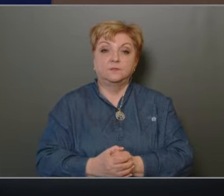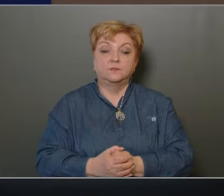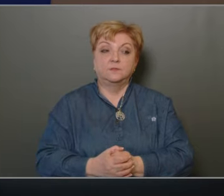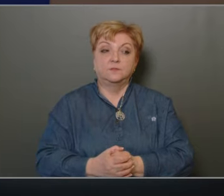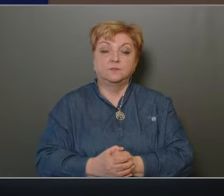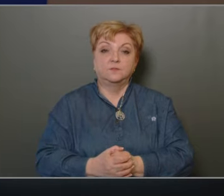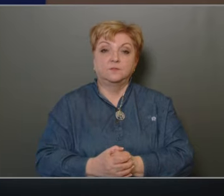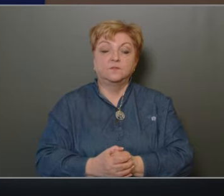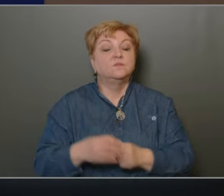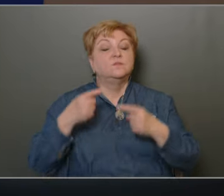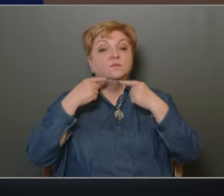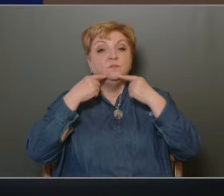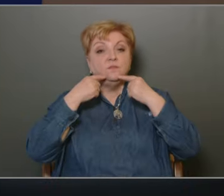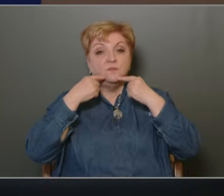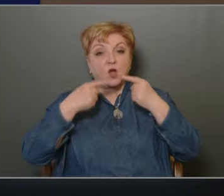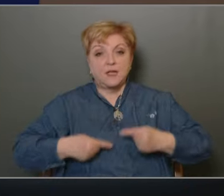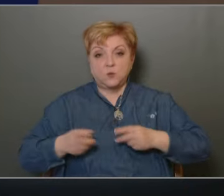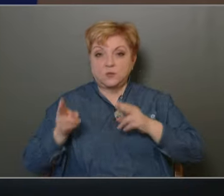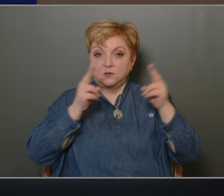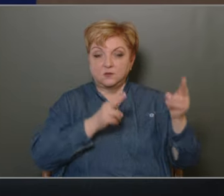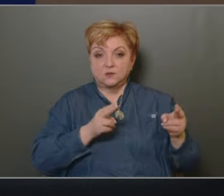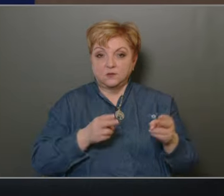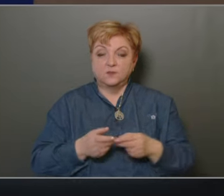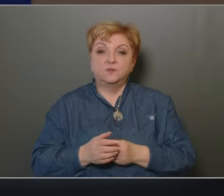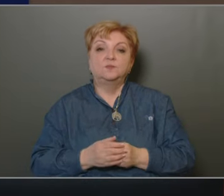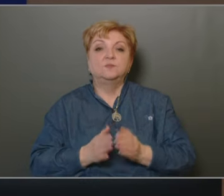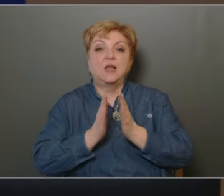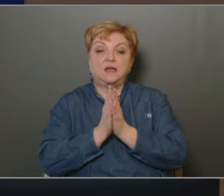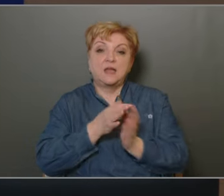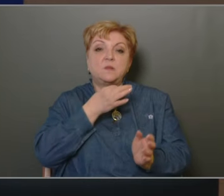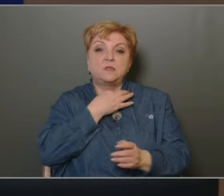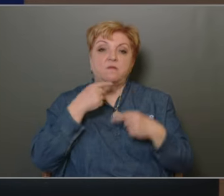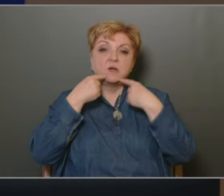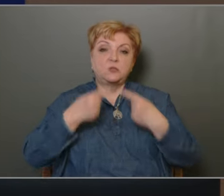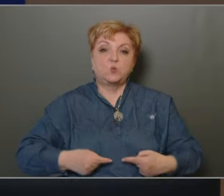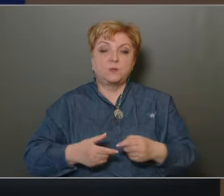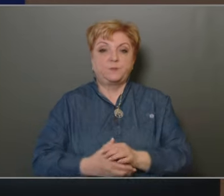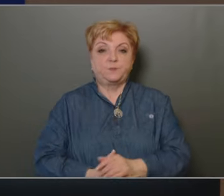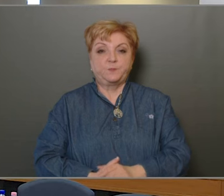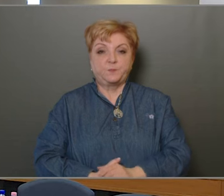Nincs. Akkor határozathozat arra kerül sor, egyszerű többséggel kell dönteni, kérem, döntsünk.